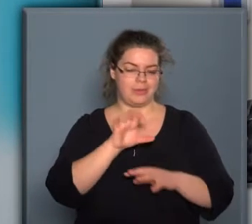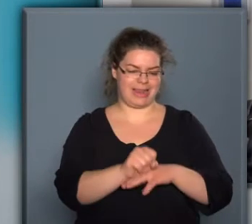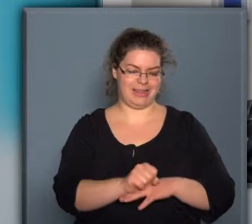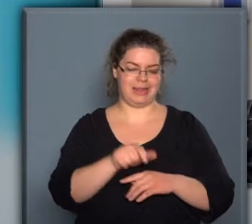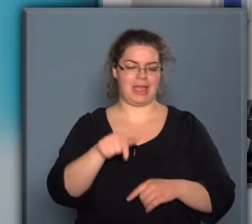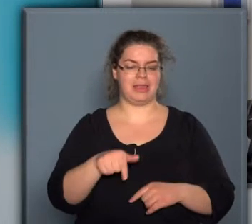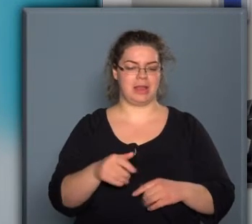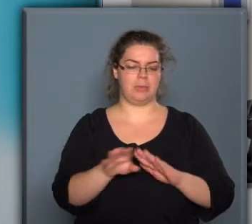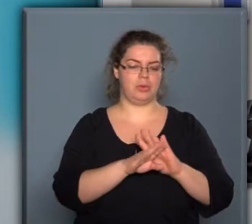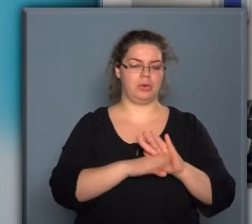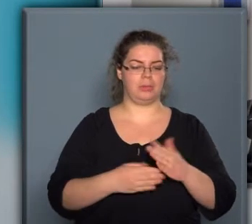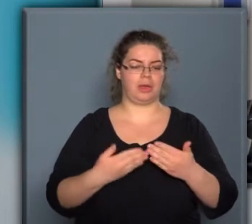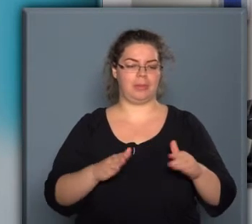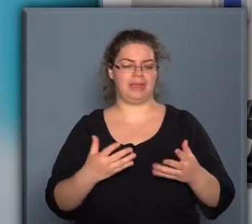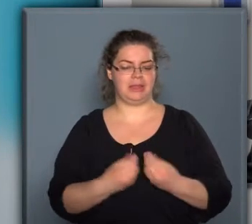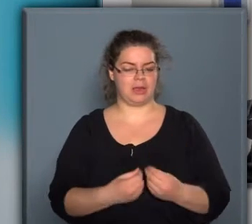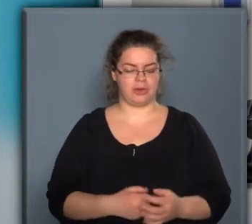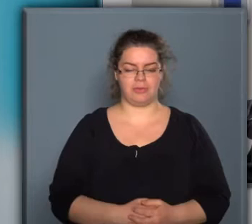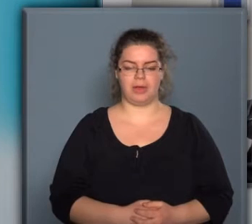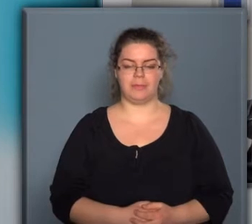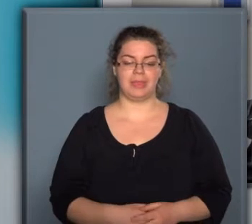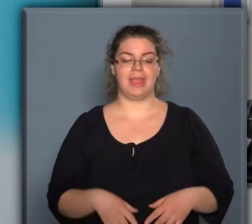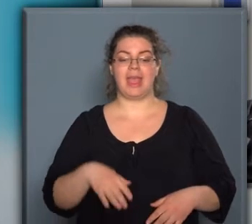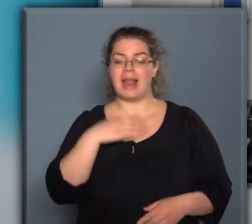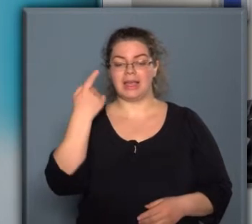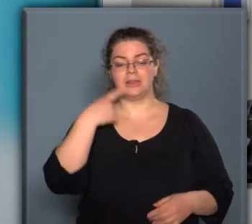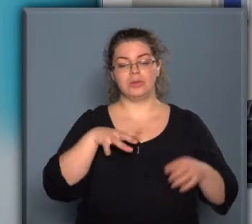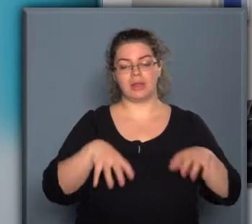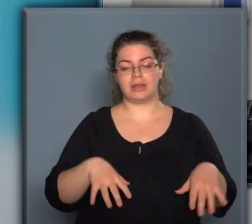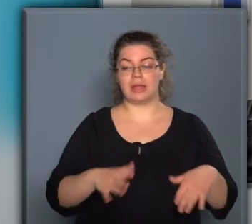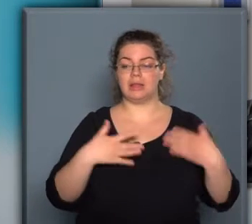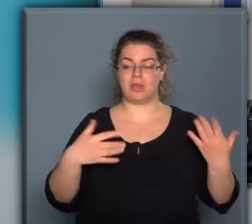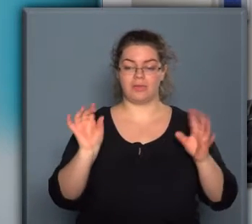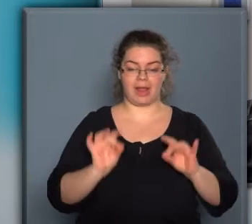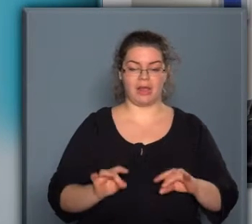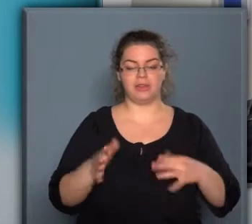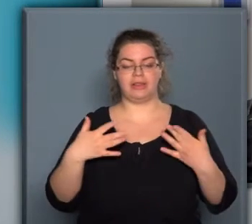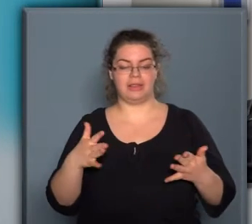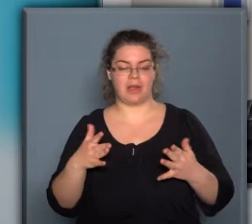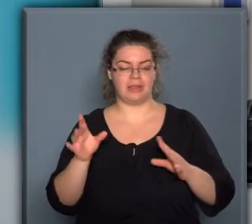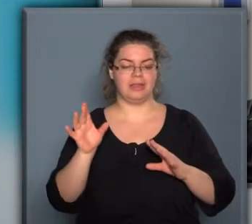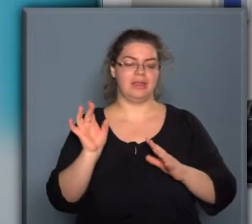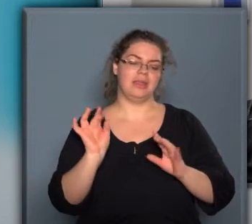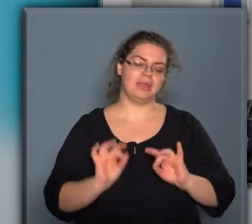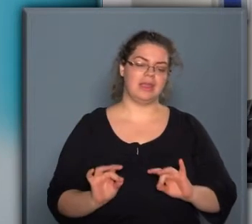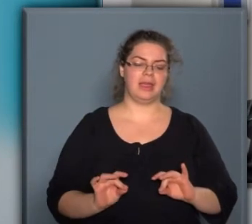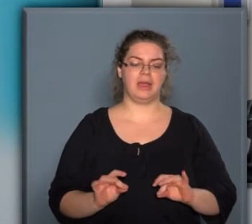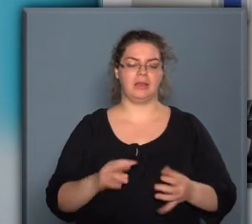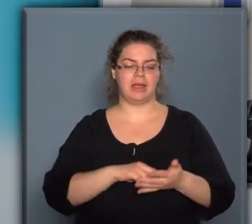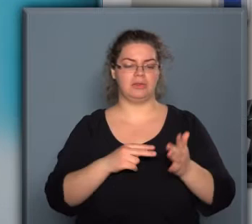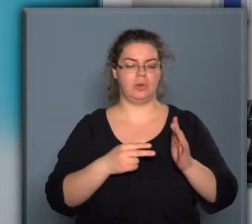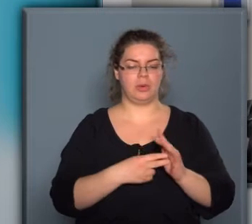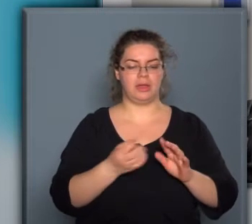ennek a programnak a megnyitásával. Eleget tudjanak tenni a nagyvállalatok, a nagy cégek technológiai és